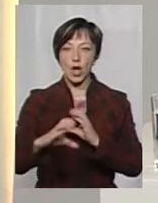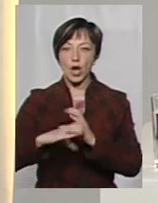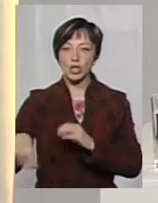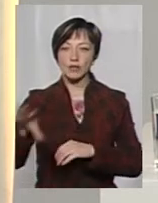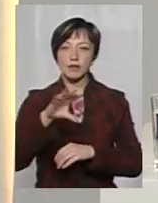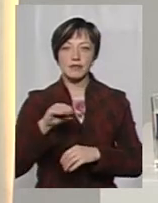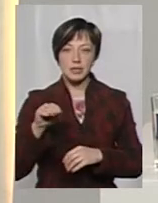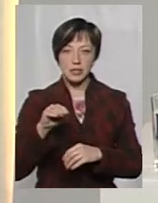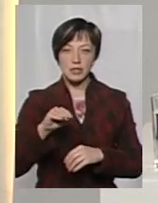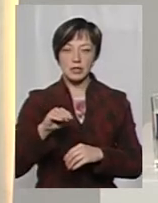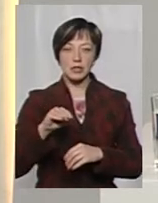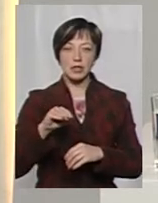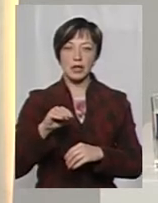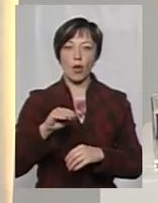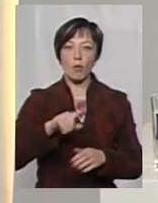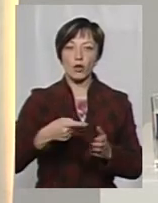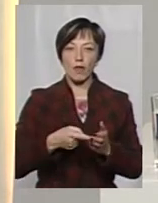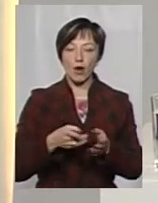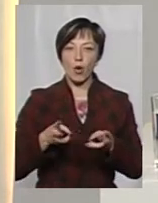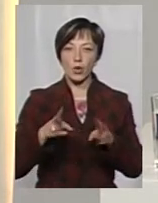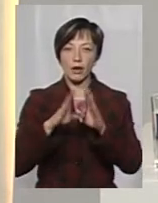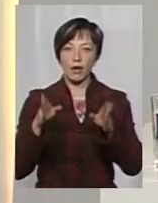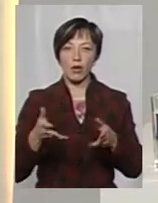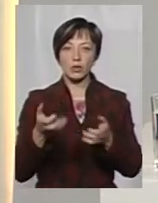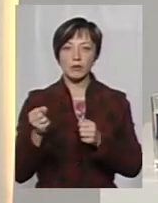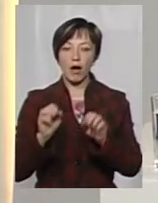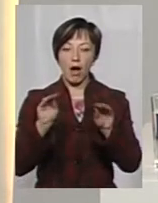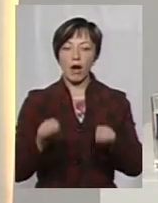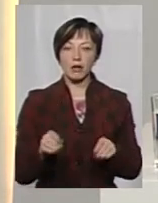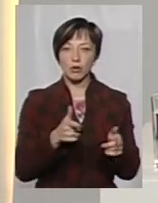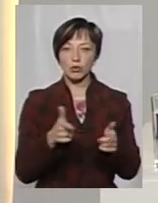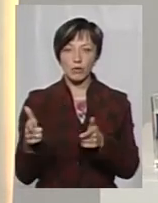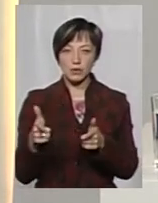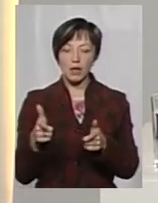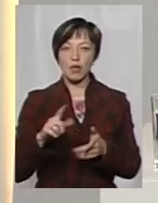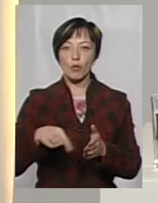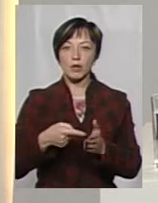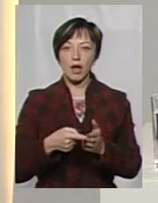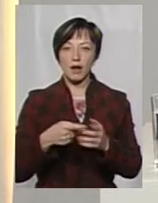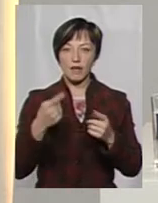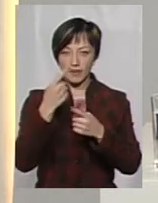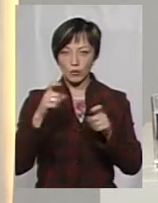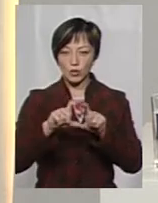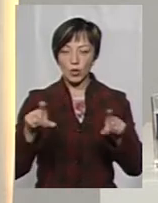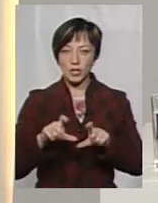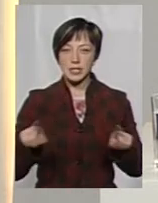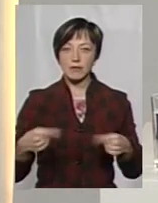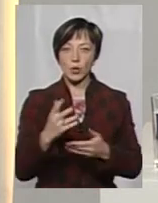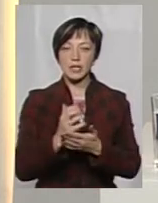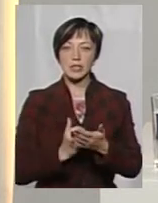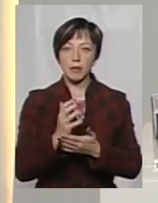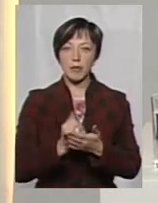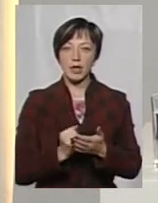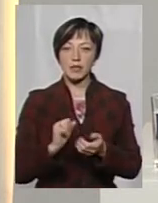усі відучі та комунальні котельні отримали акти готовності. На комунальних та відомчих котельнах створені запаси